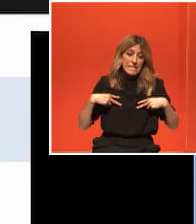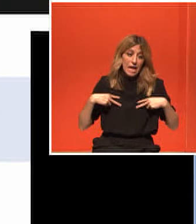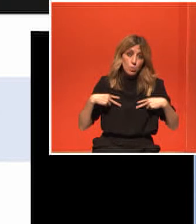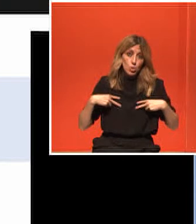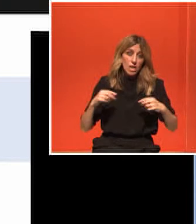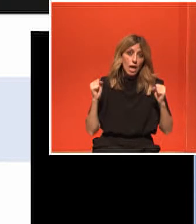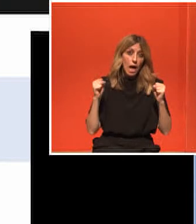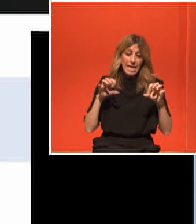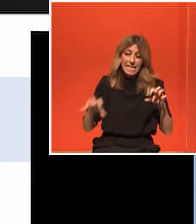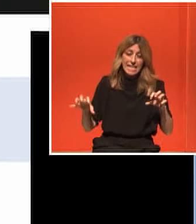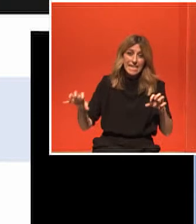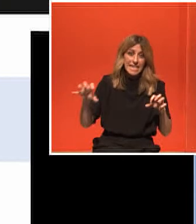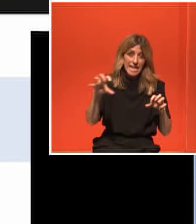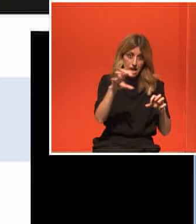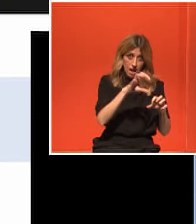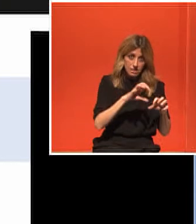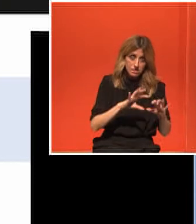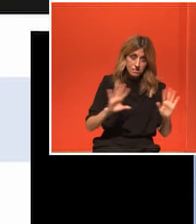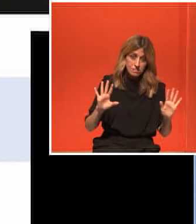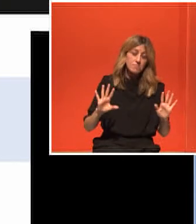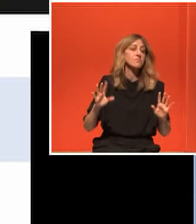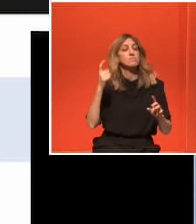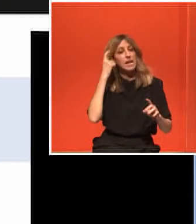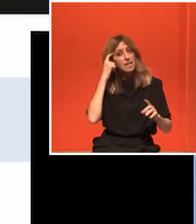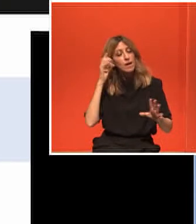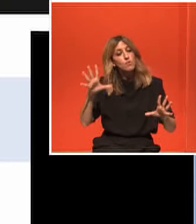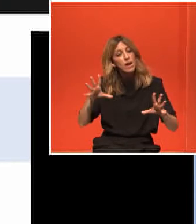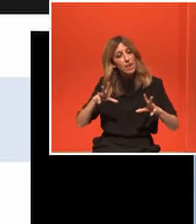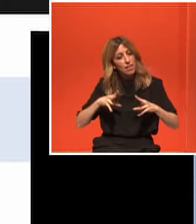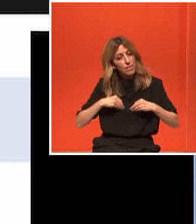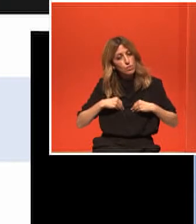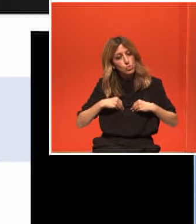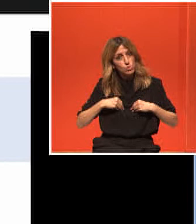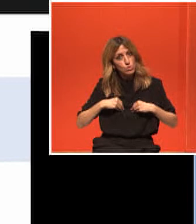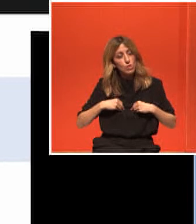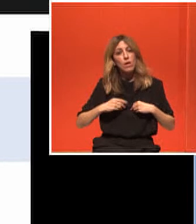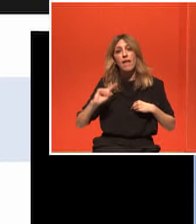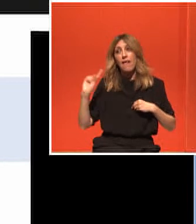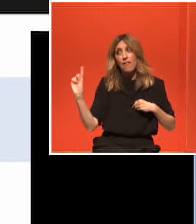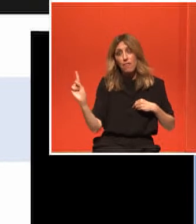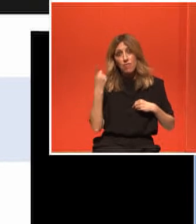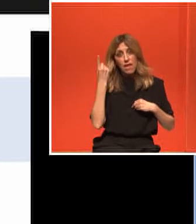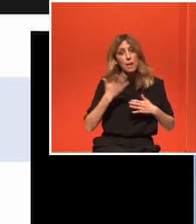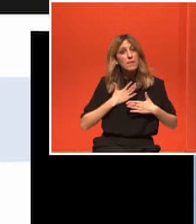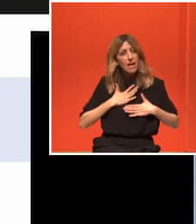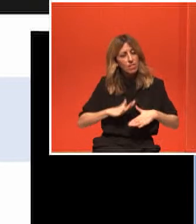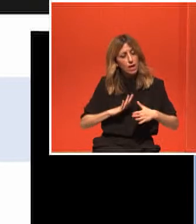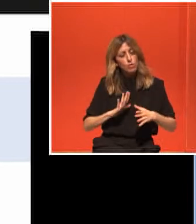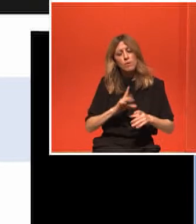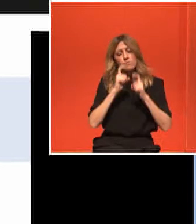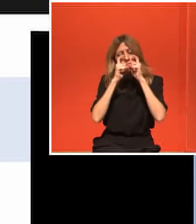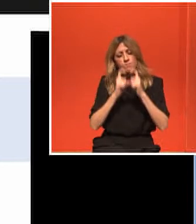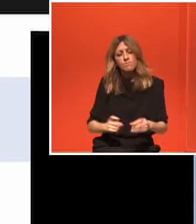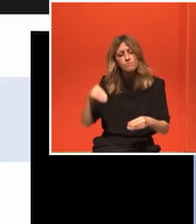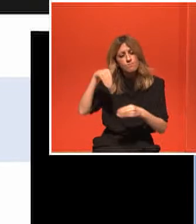Υγείας και όχι νόσου θα πρέπει να αποδεχτούν ότι τα πρωτόκολλα θεραπευτικής άσκησης, η διαχείριση του στρες